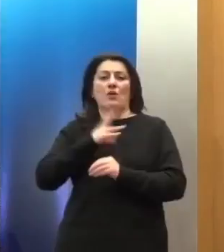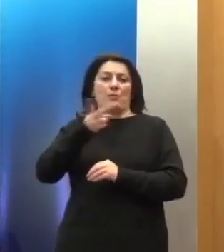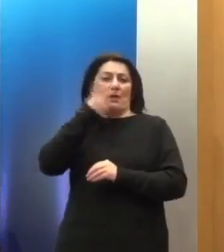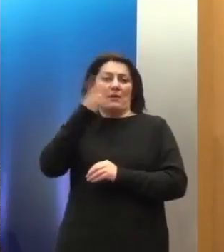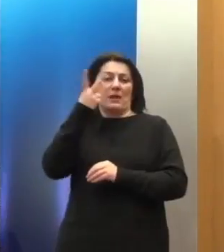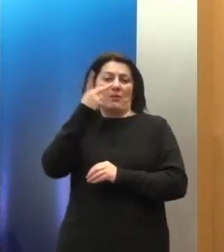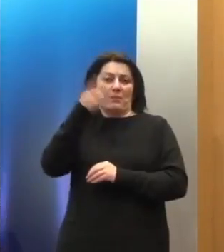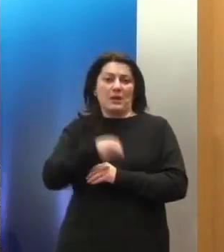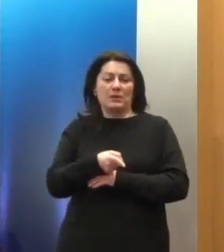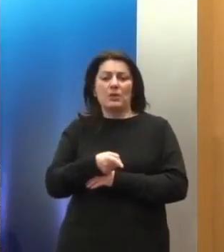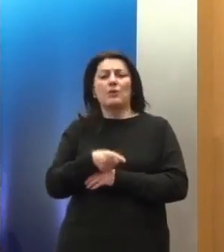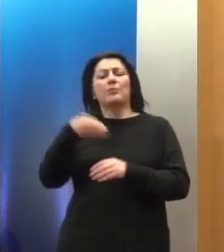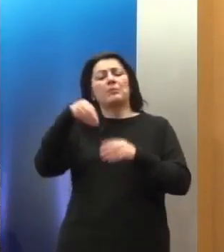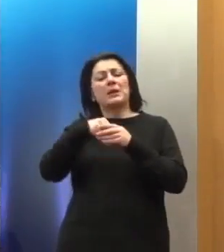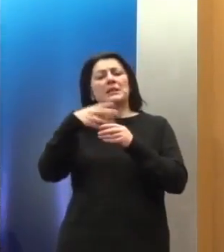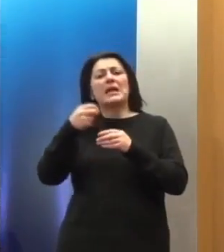διάφορες τομείς.